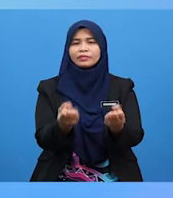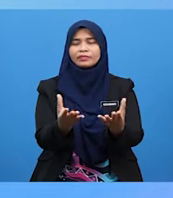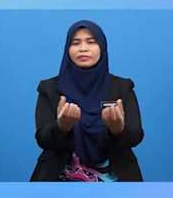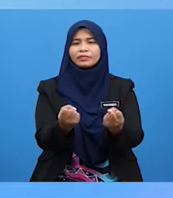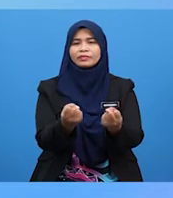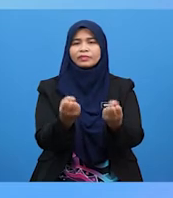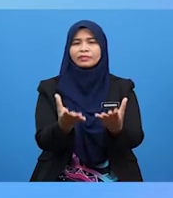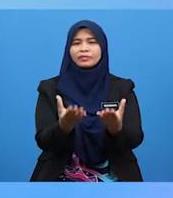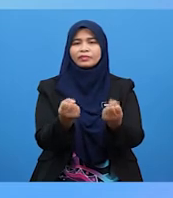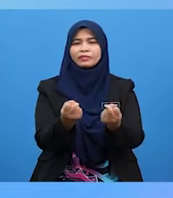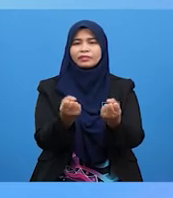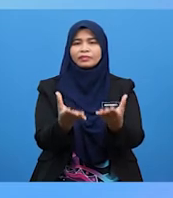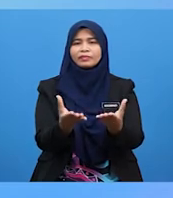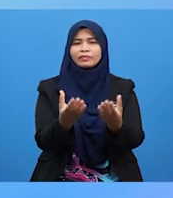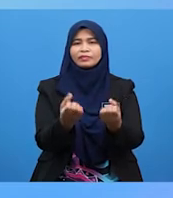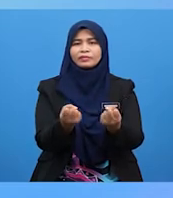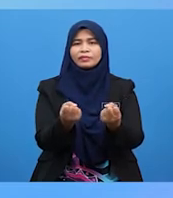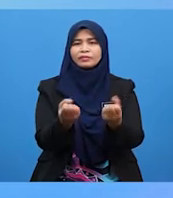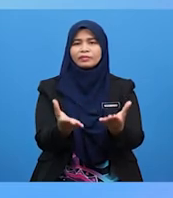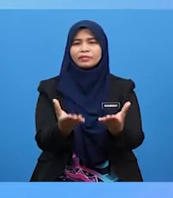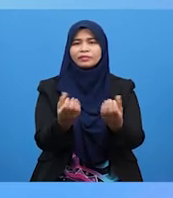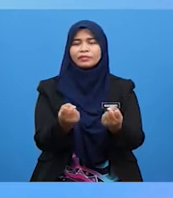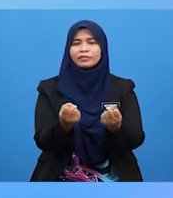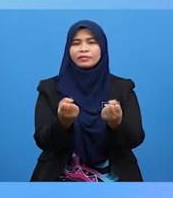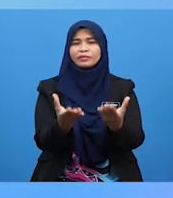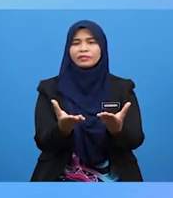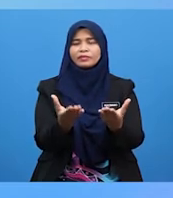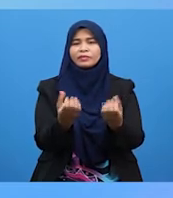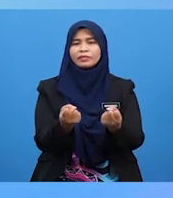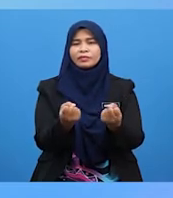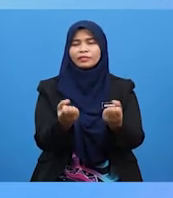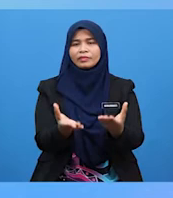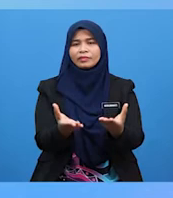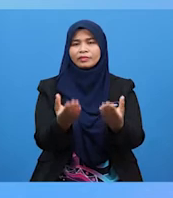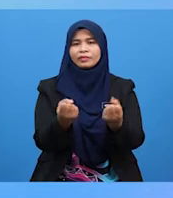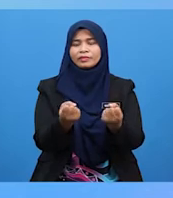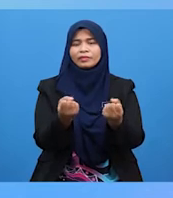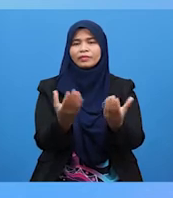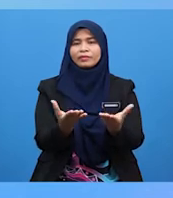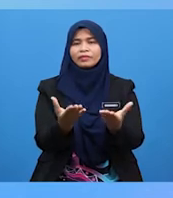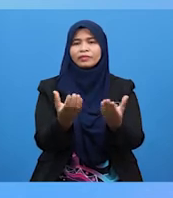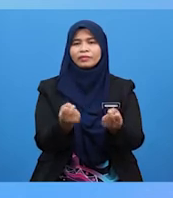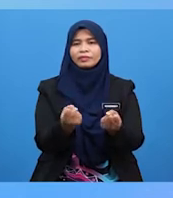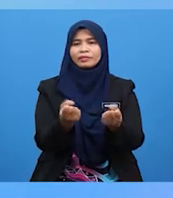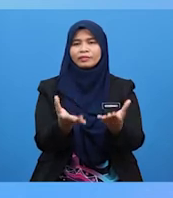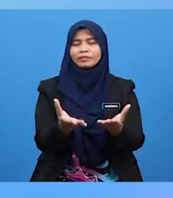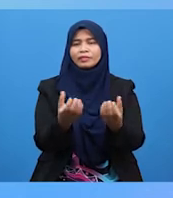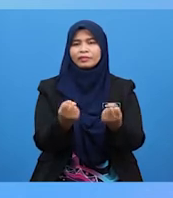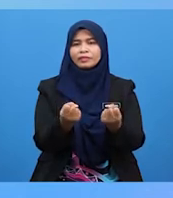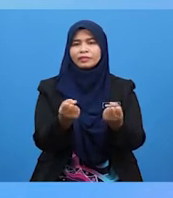Satu Dua Tiga